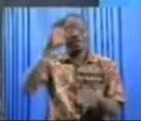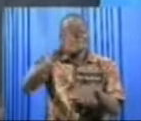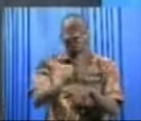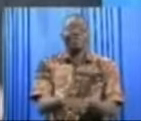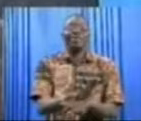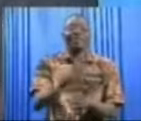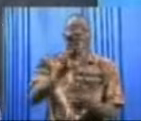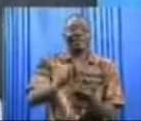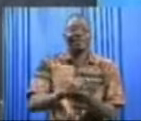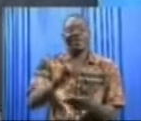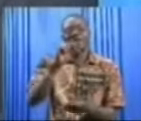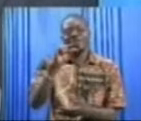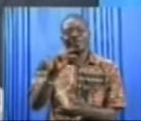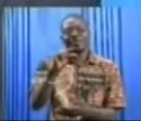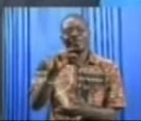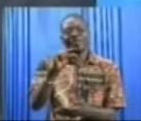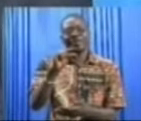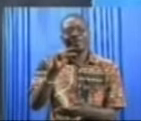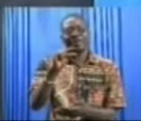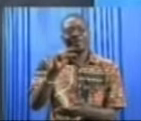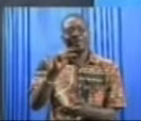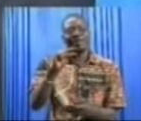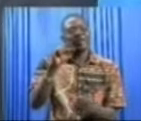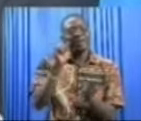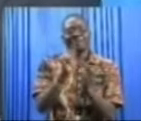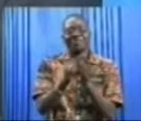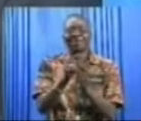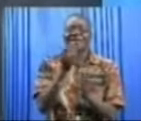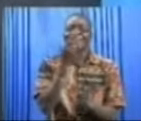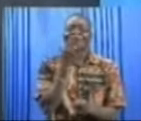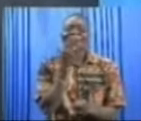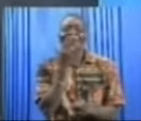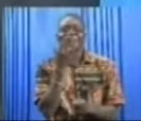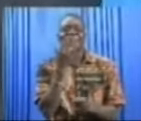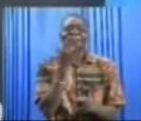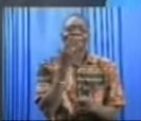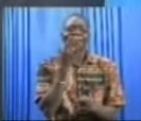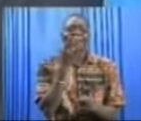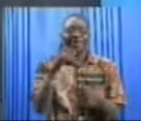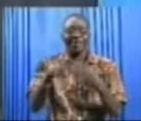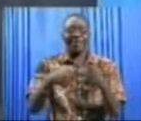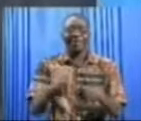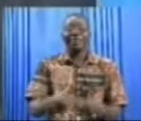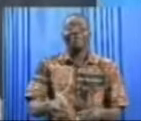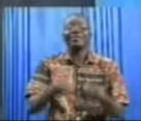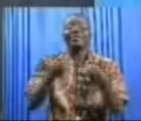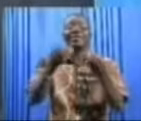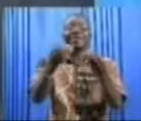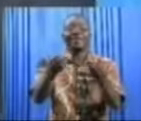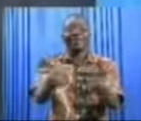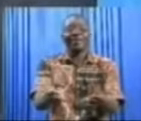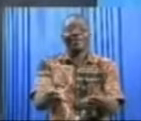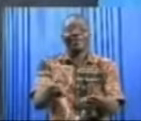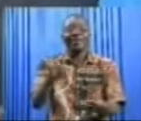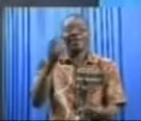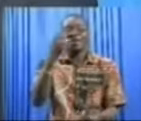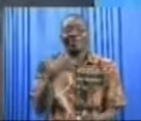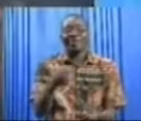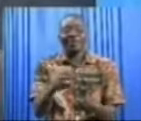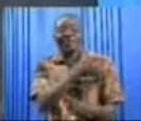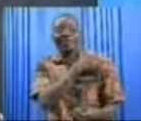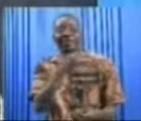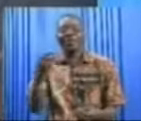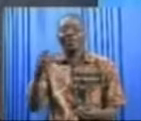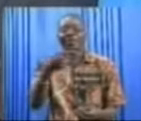les petits piments, on va dire, qui vont donner un peu de goût à ce match-là.